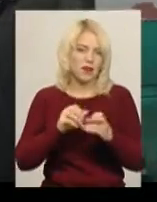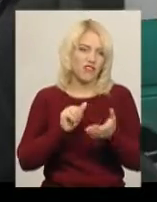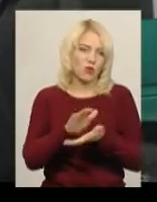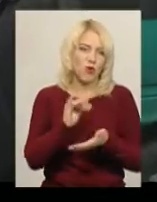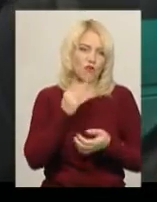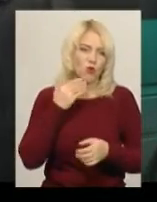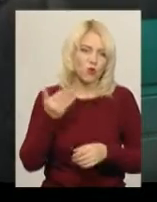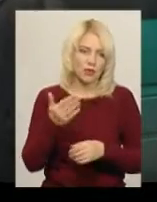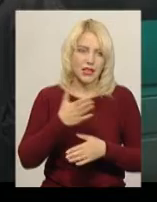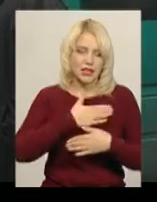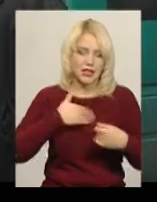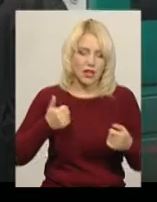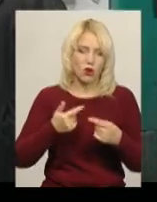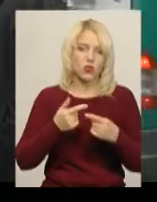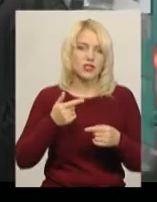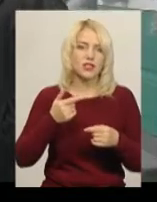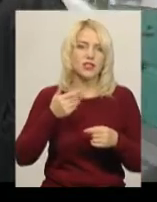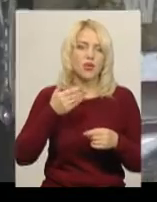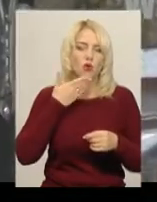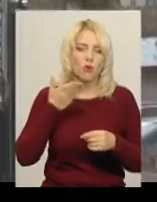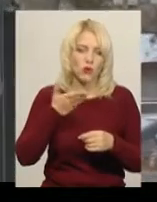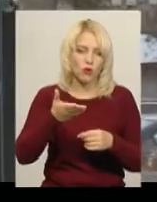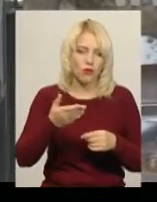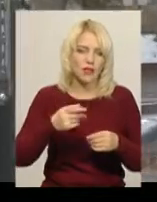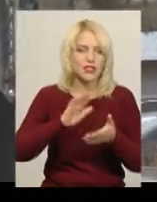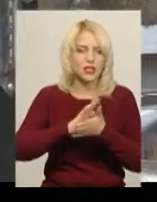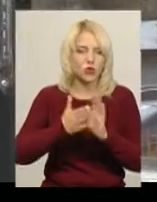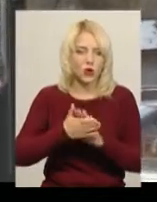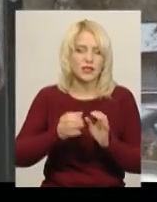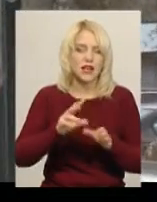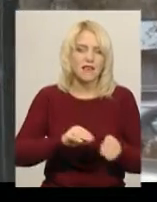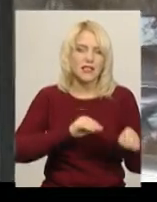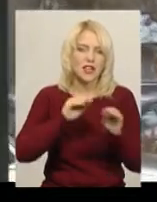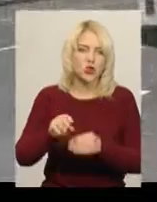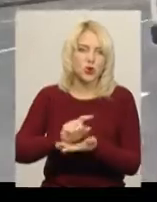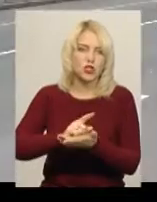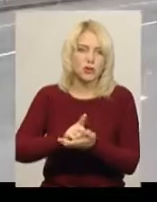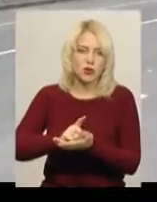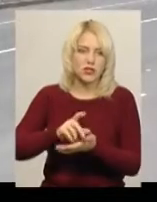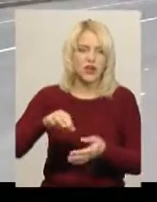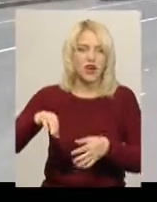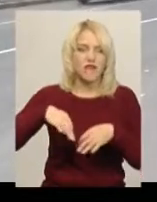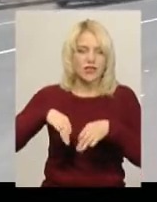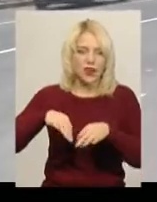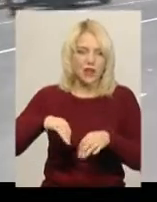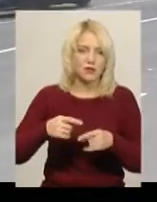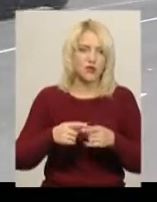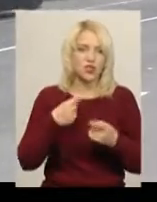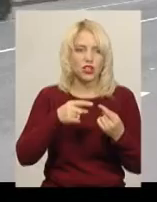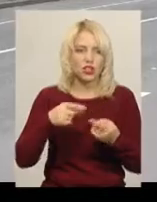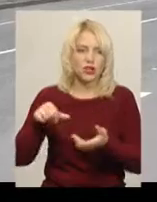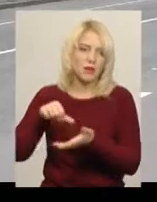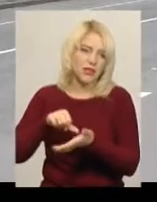коментувати ситуацію із встановлення GPS у громадському транспорті решта перевізників обласного центру, з якими ми змогли поспілкуватись».